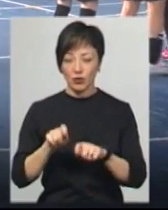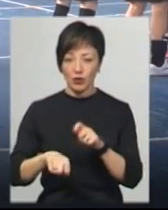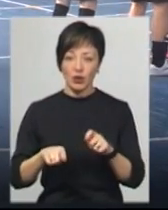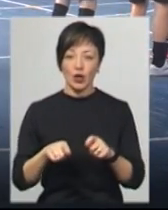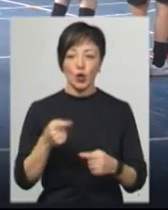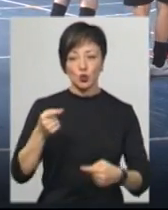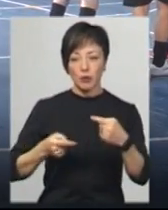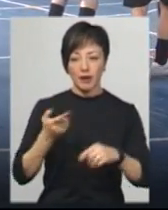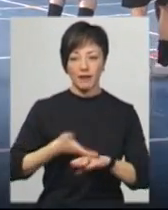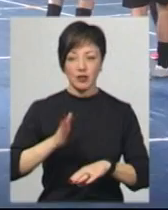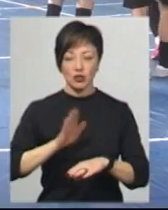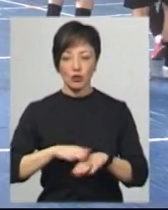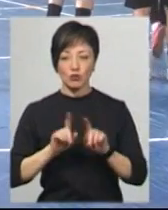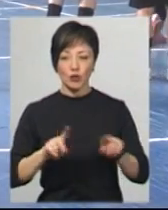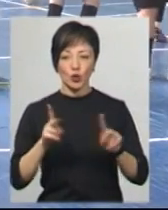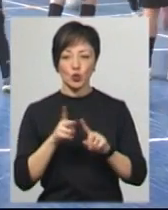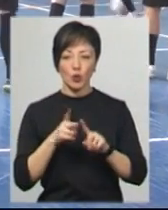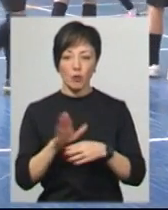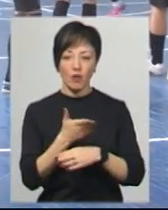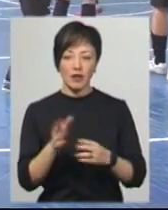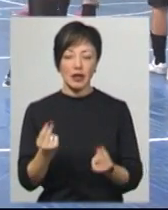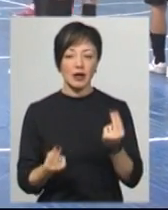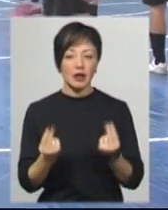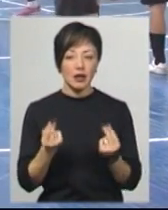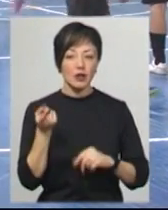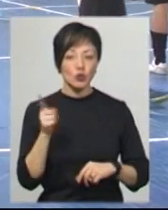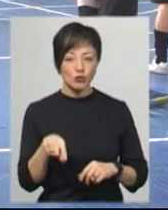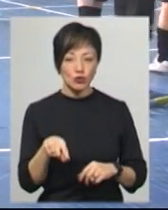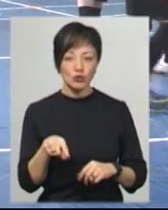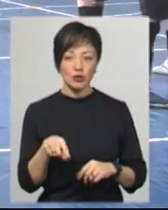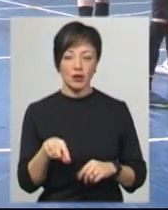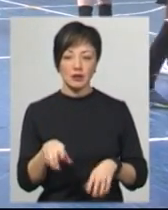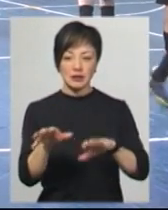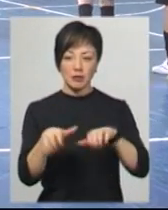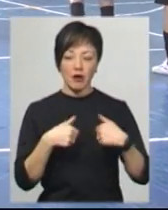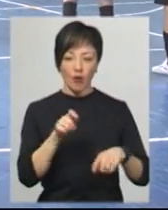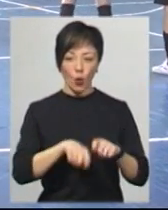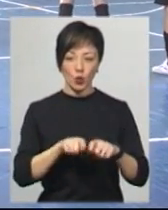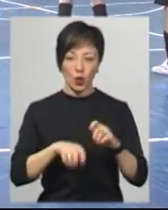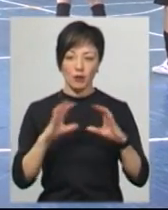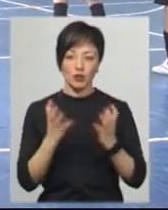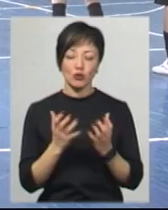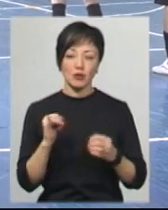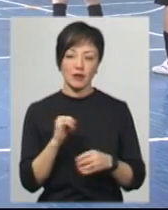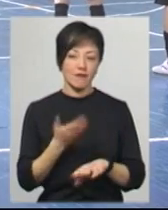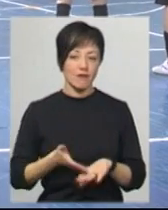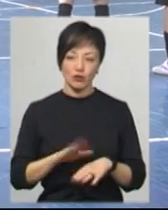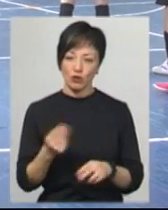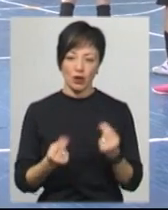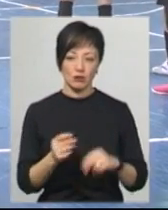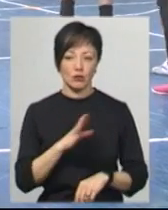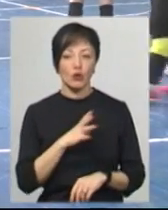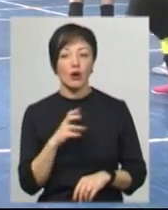Суперник важкий був, особливо в другій половині гри, тому що перехватив контроль над м'ячом, і нам було дуже важко грати.